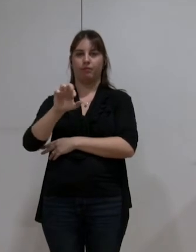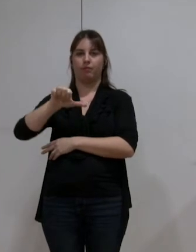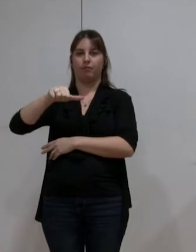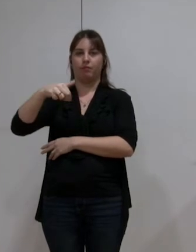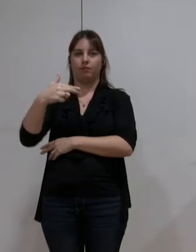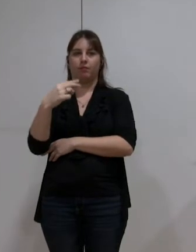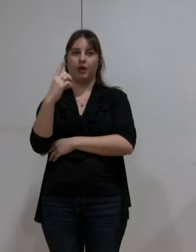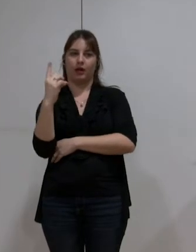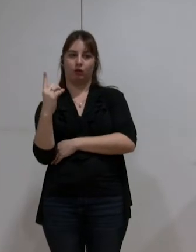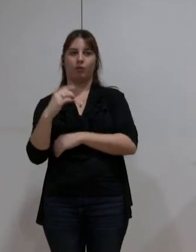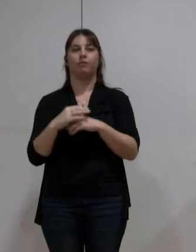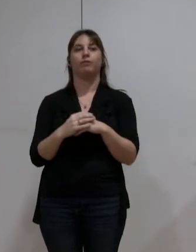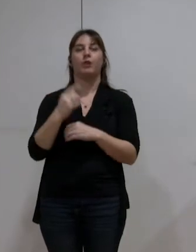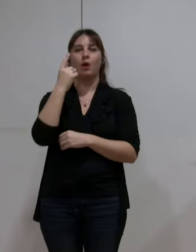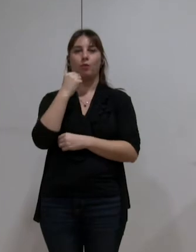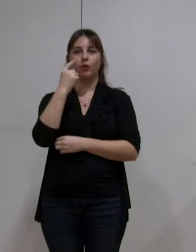Catherine Racose.